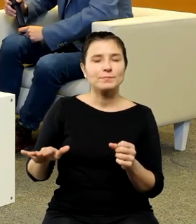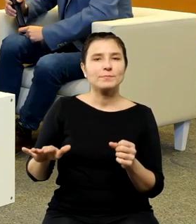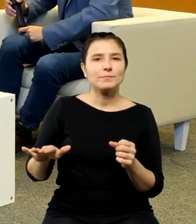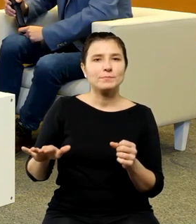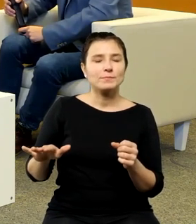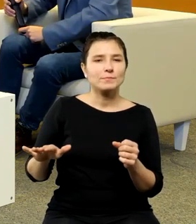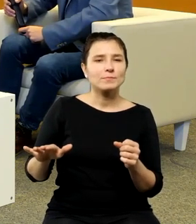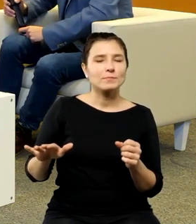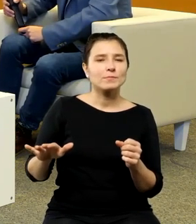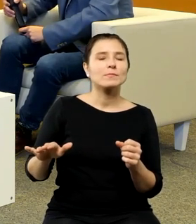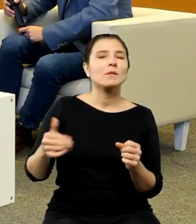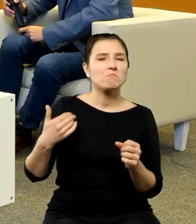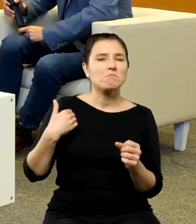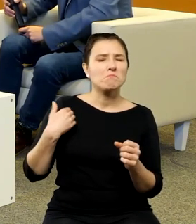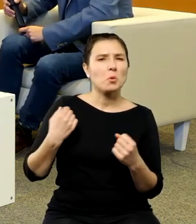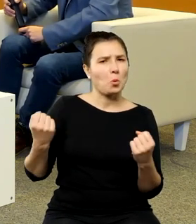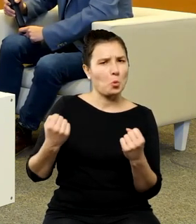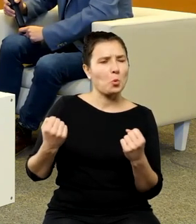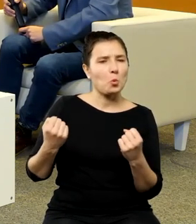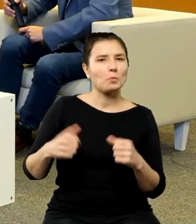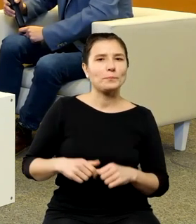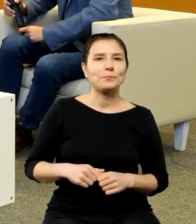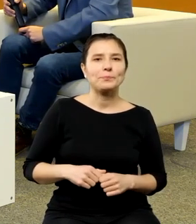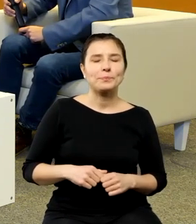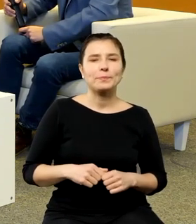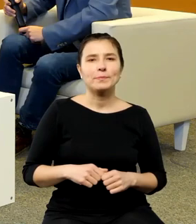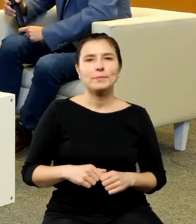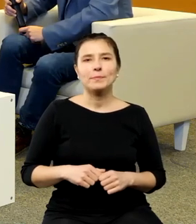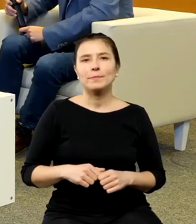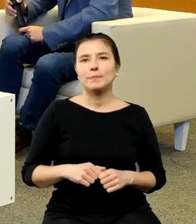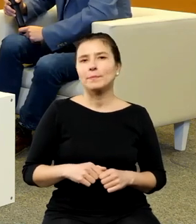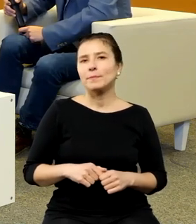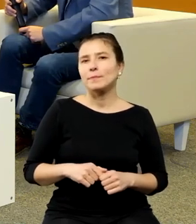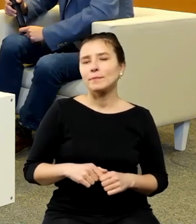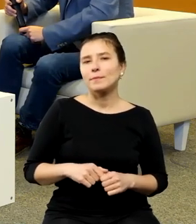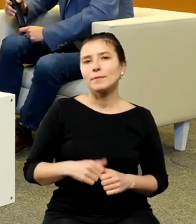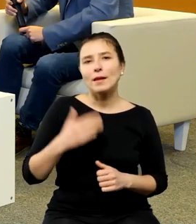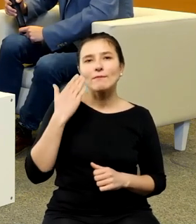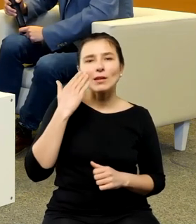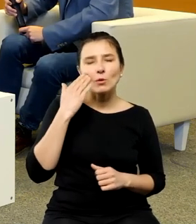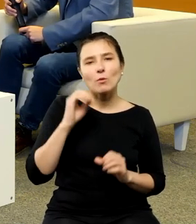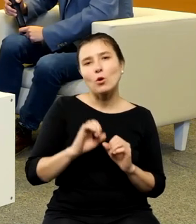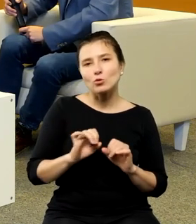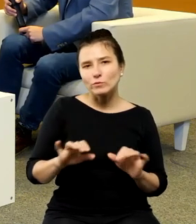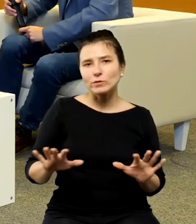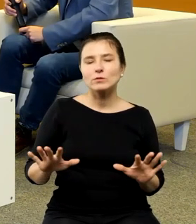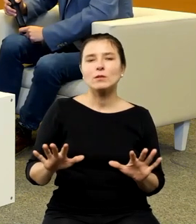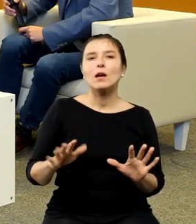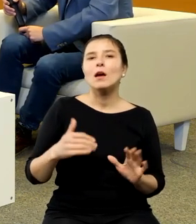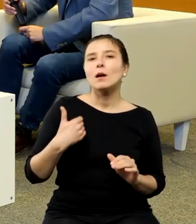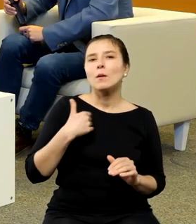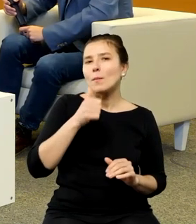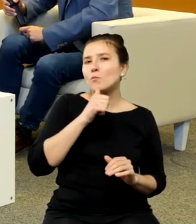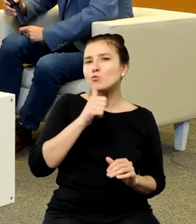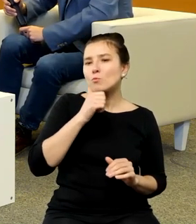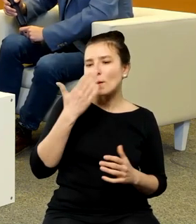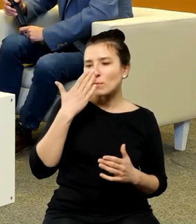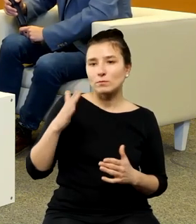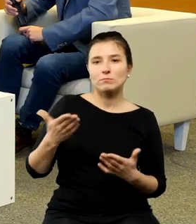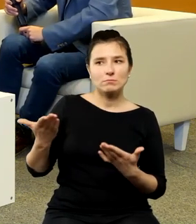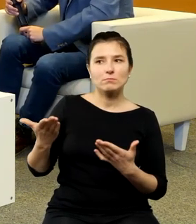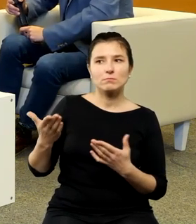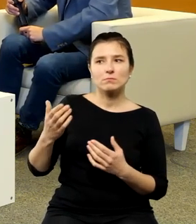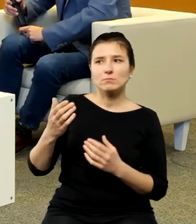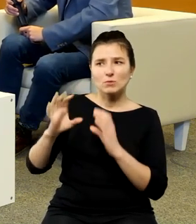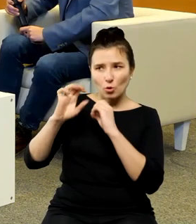były bardzo silne i oczywiście te próba pokazania, że jednak Kopernik